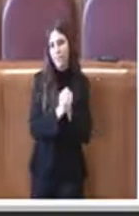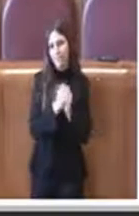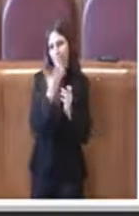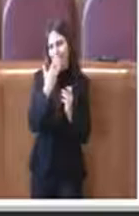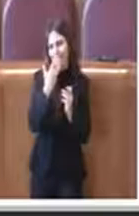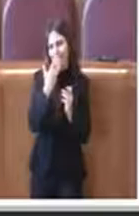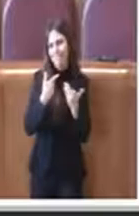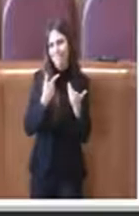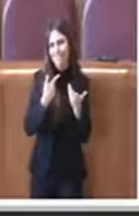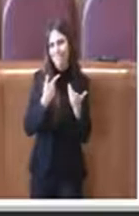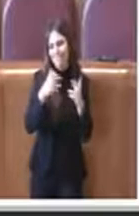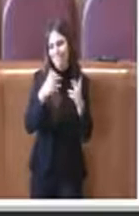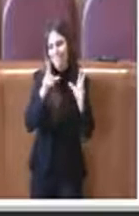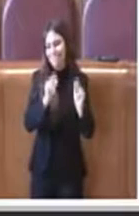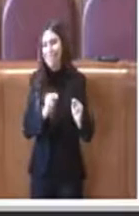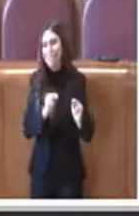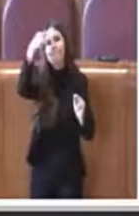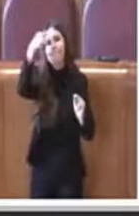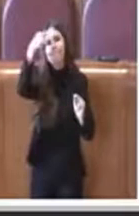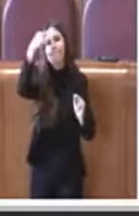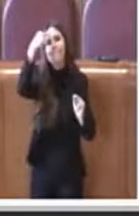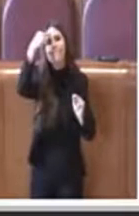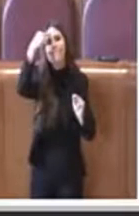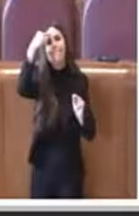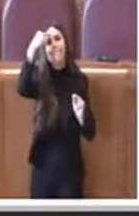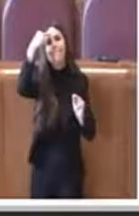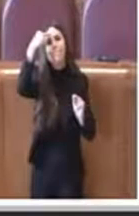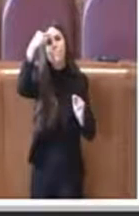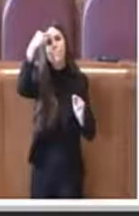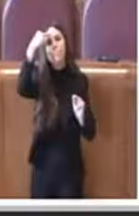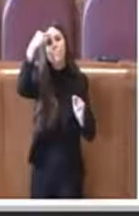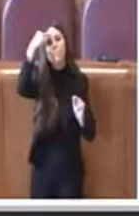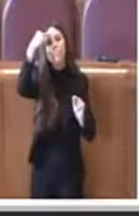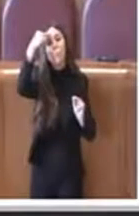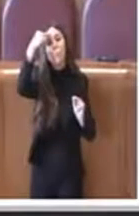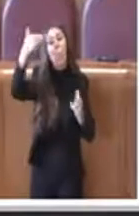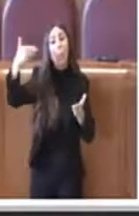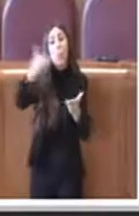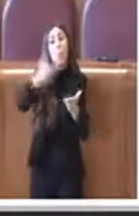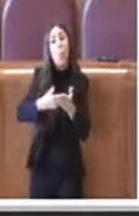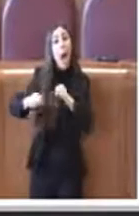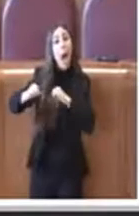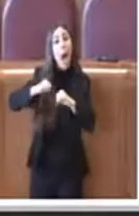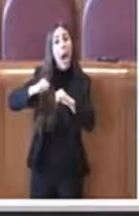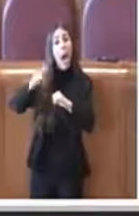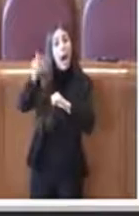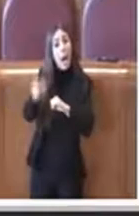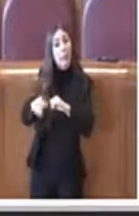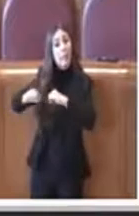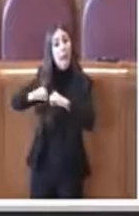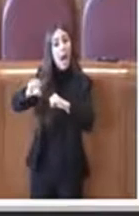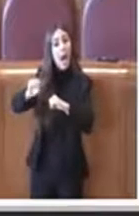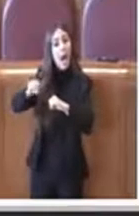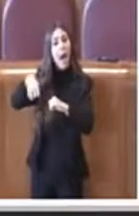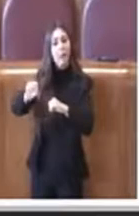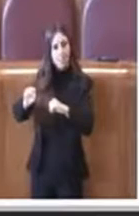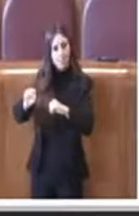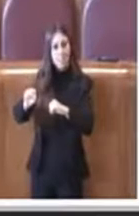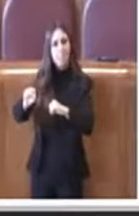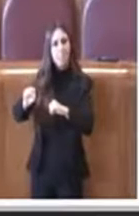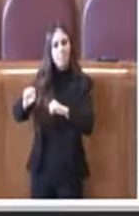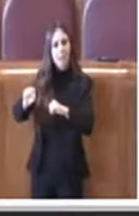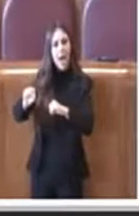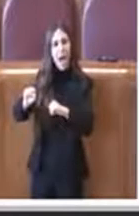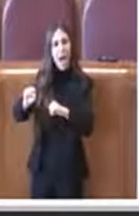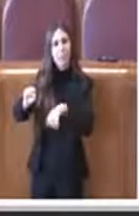Ricordo quando fu proposto dall'allora amministratore di Yama, messo da noi